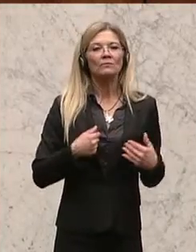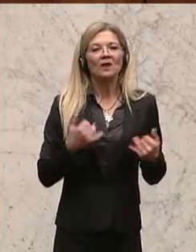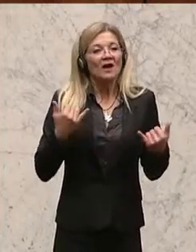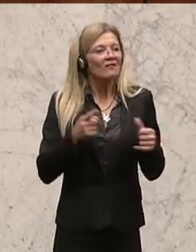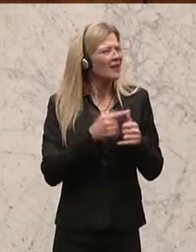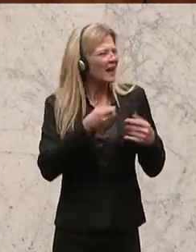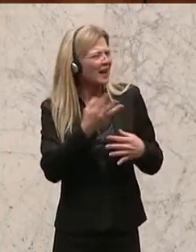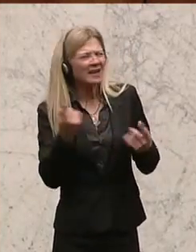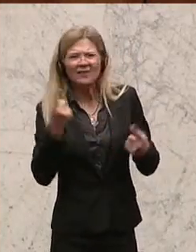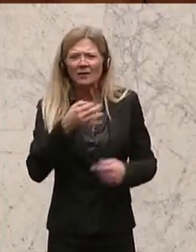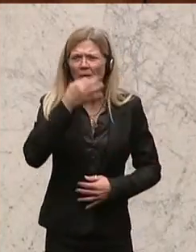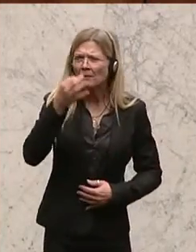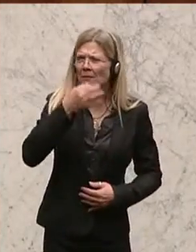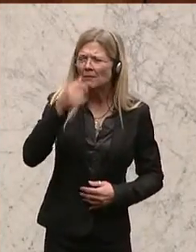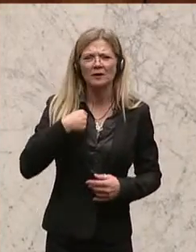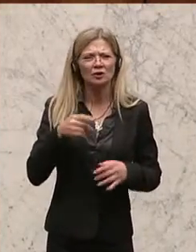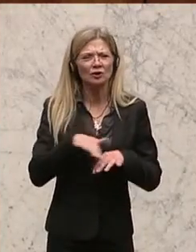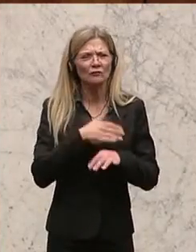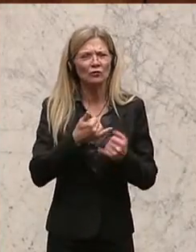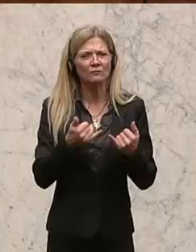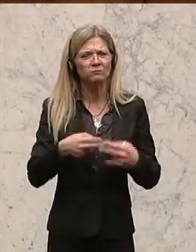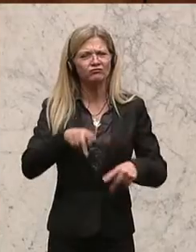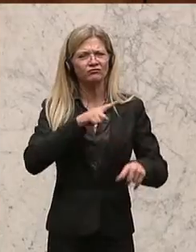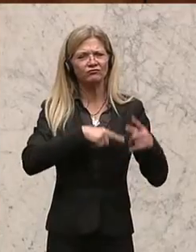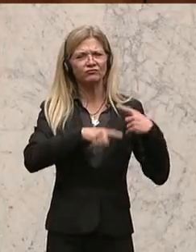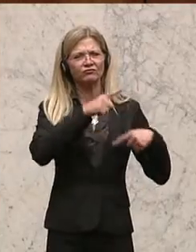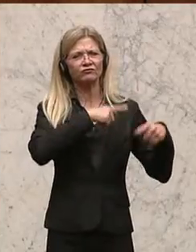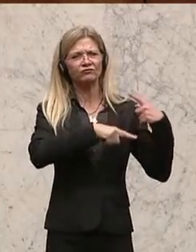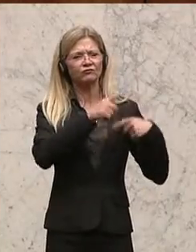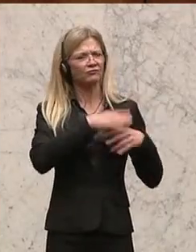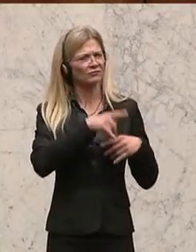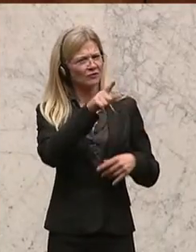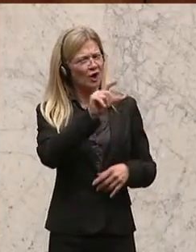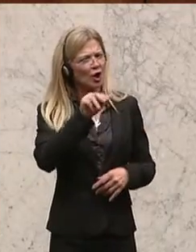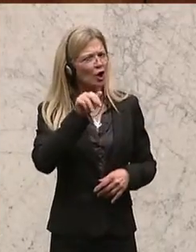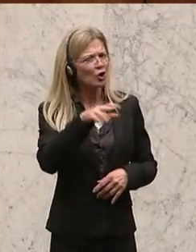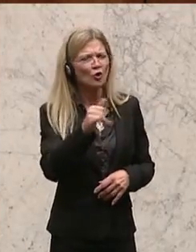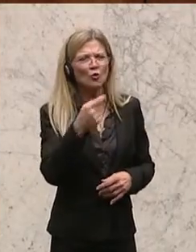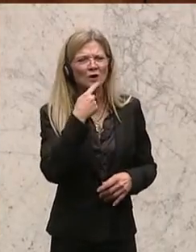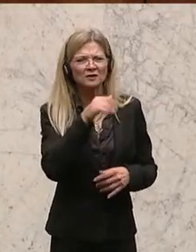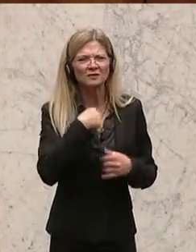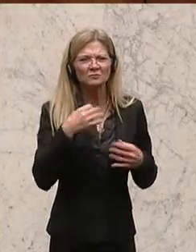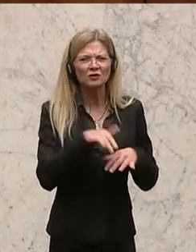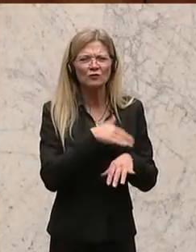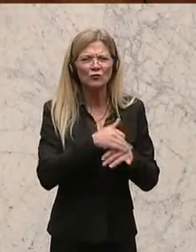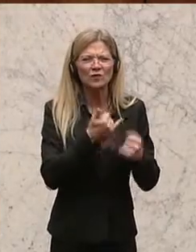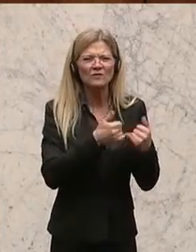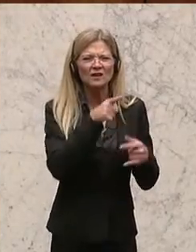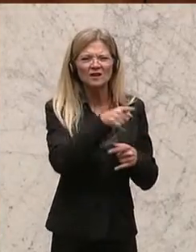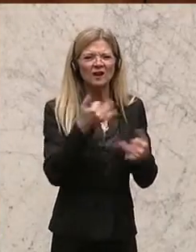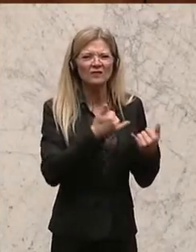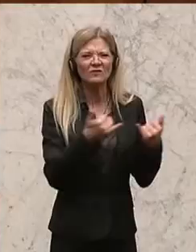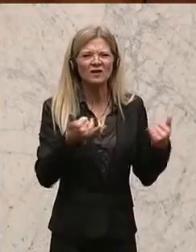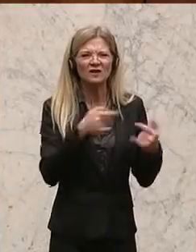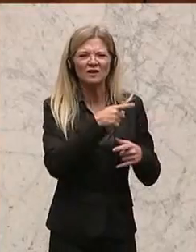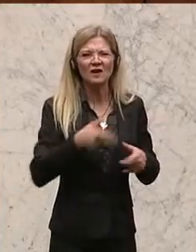Kluboman Lugar hier von Häuptlingen fabuliert. Dann hat man den Eindruck, er ist in irgendwelchen Western-Schinkenhängern geblieben. Das ist auch ein